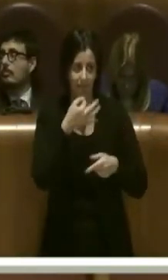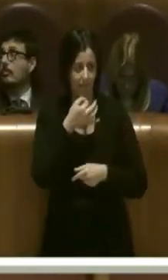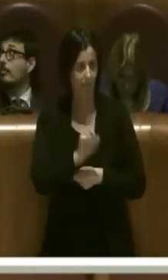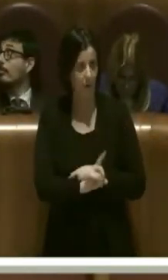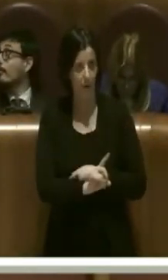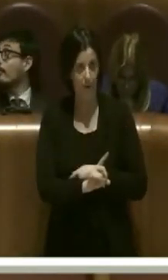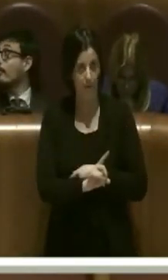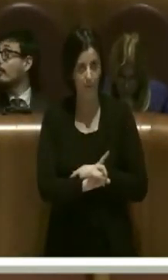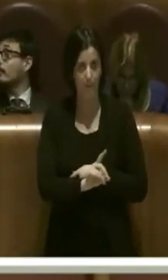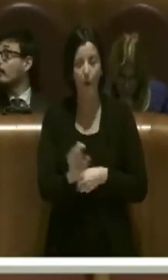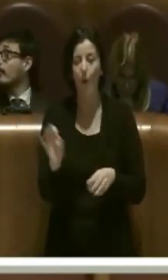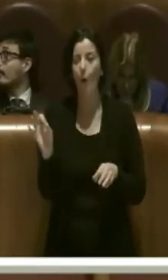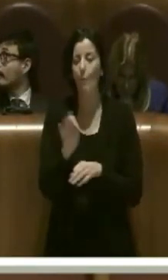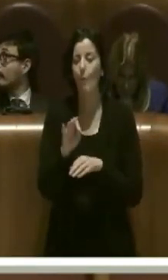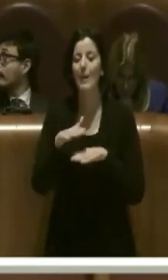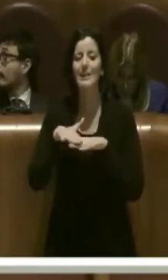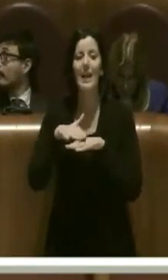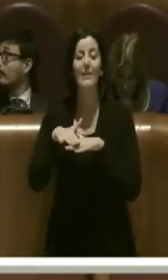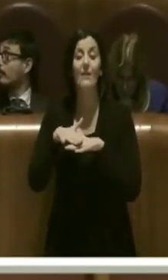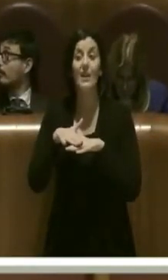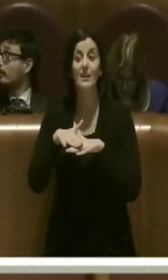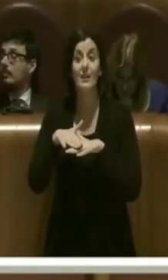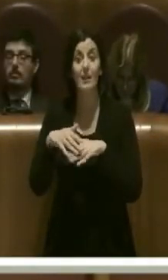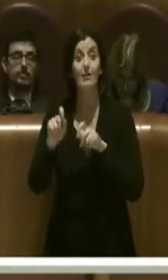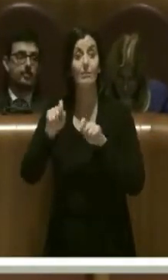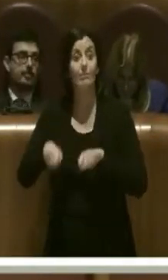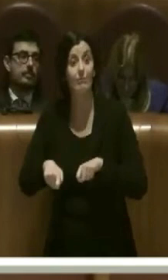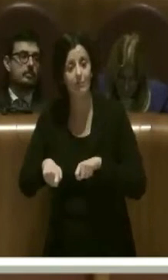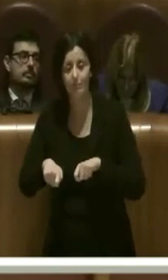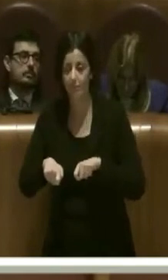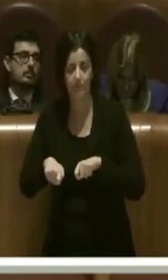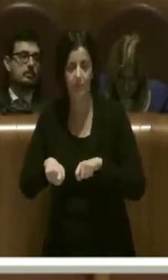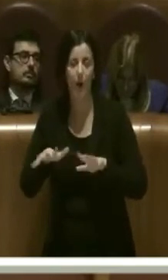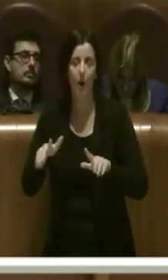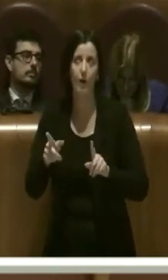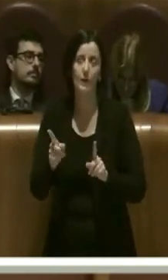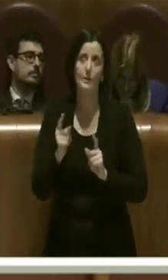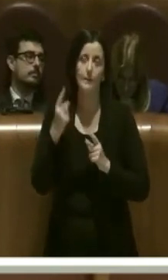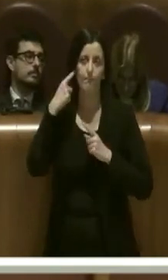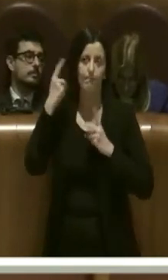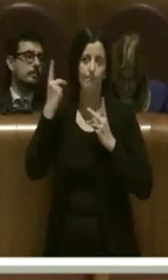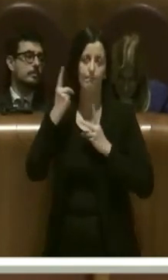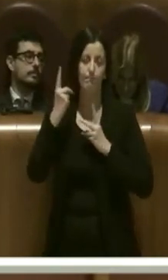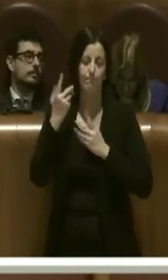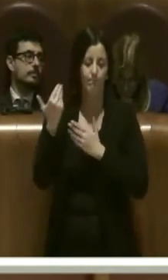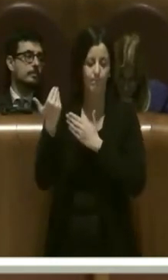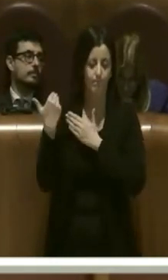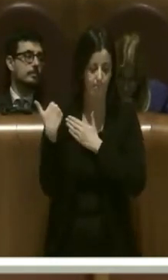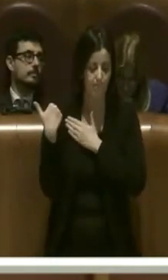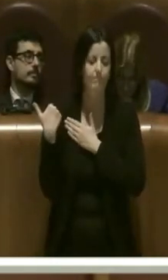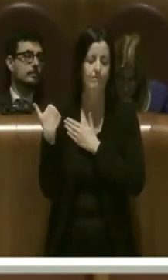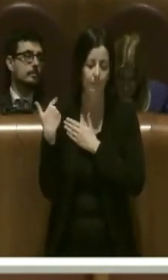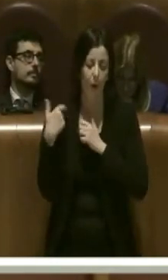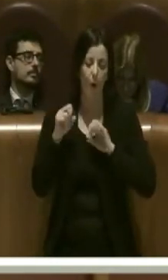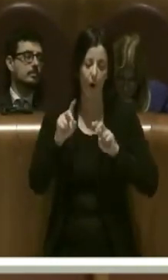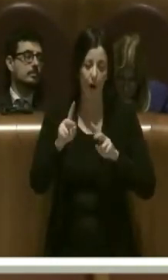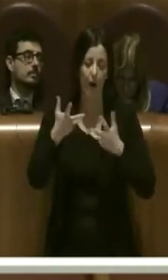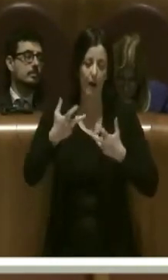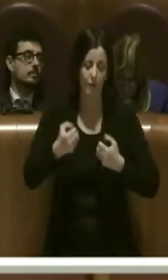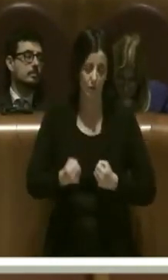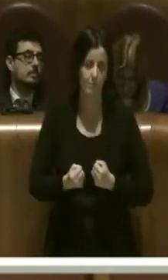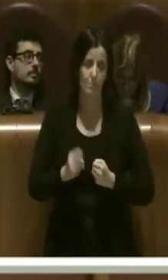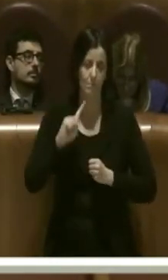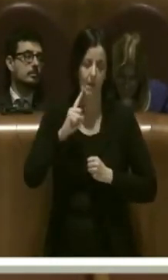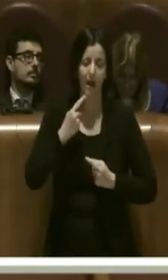Oppure i servizi non sarebbero stati erogati, per cui con senso di responsabilità abbiamo accolto e ci siamo impegnati a fare una